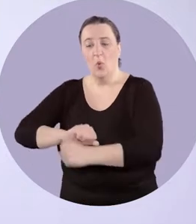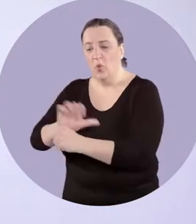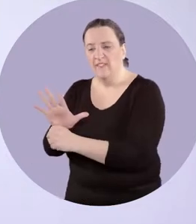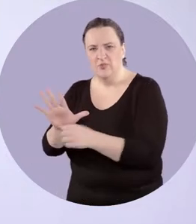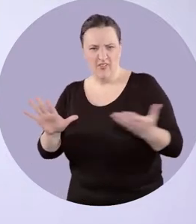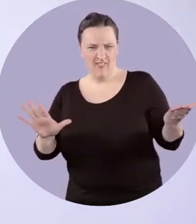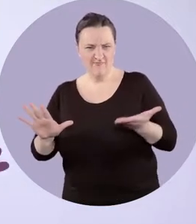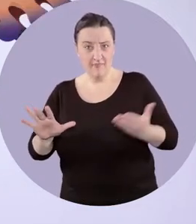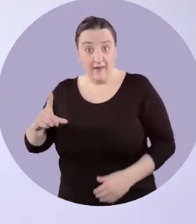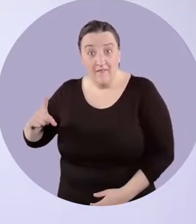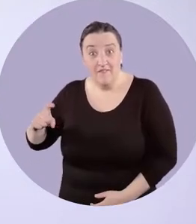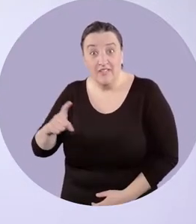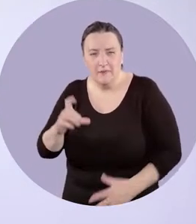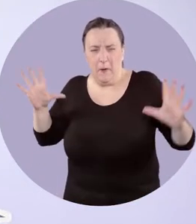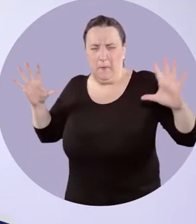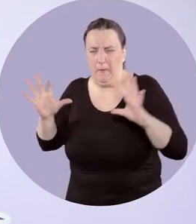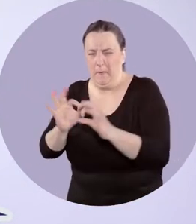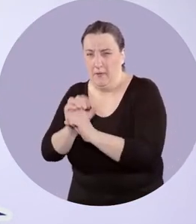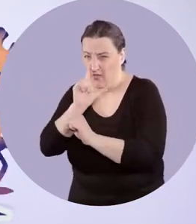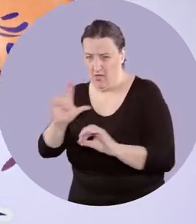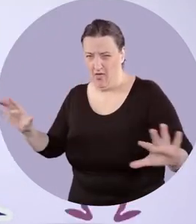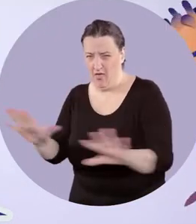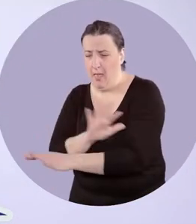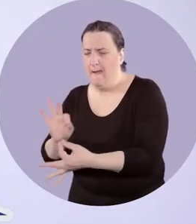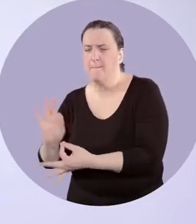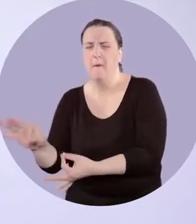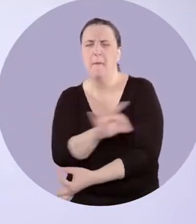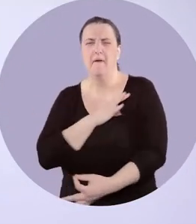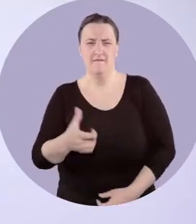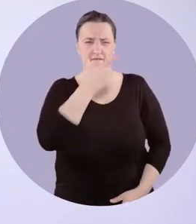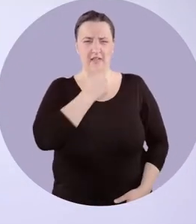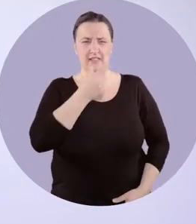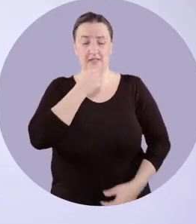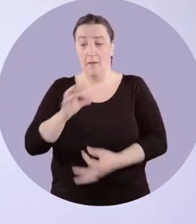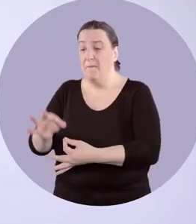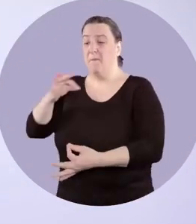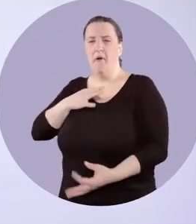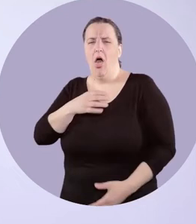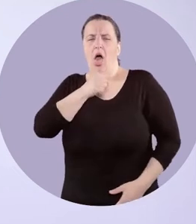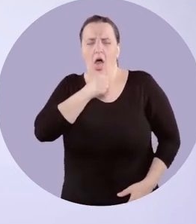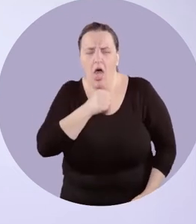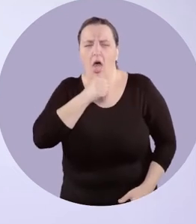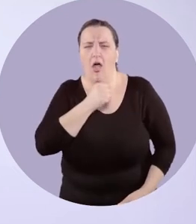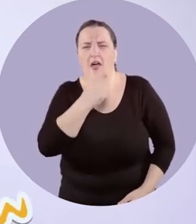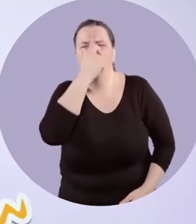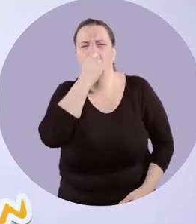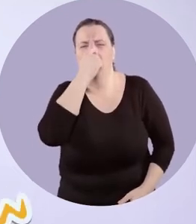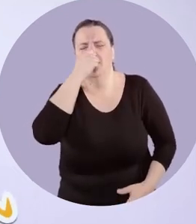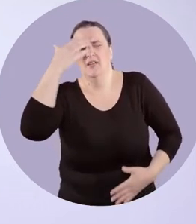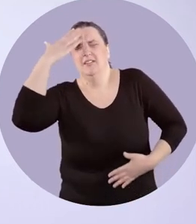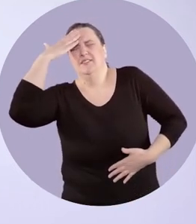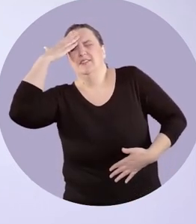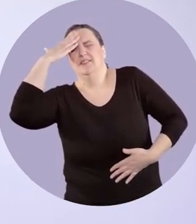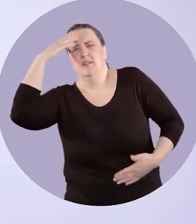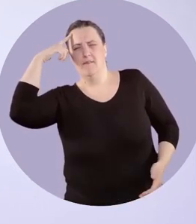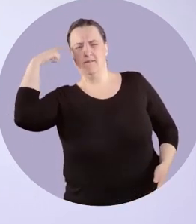Le coronavirus est un virus qui s'attrape très facilement. Il fait tousser, éternuer, il fatigue, donne de la fièvre et mal à la